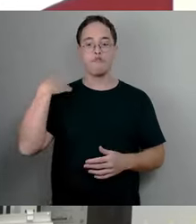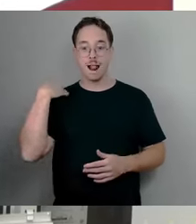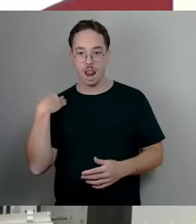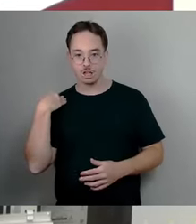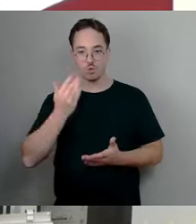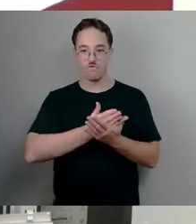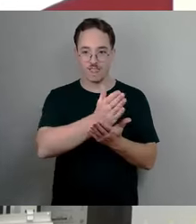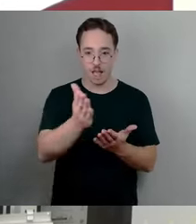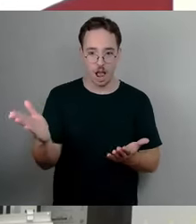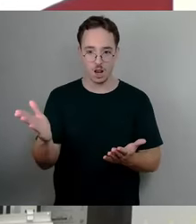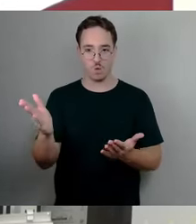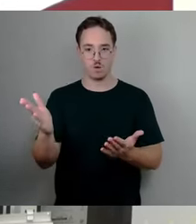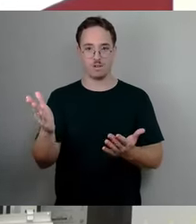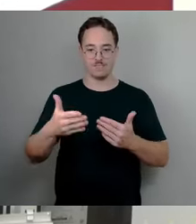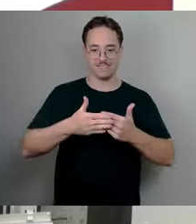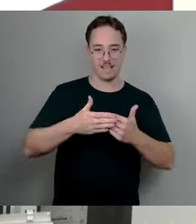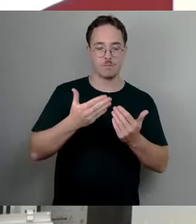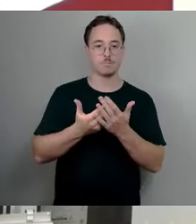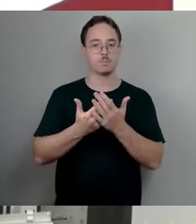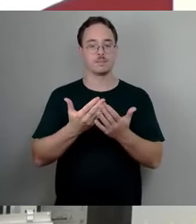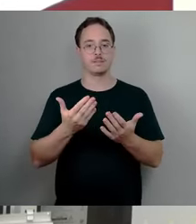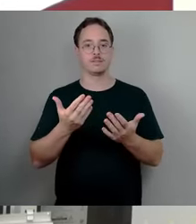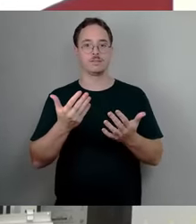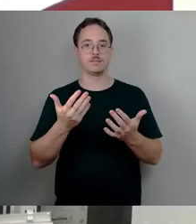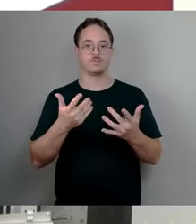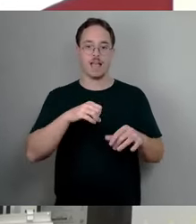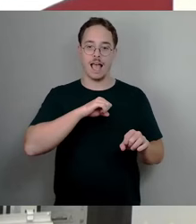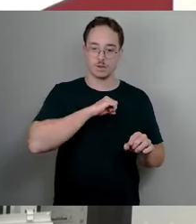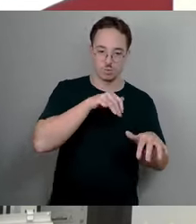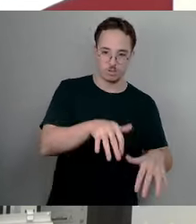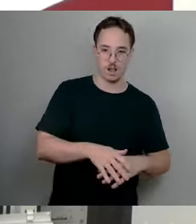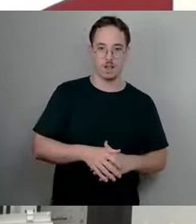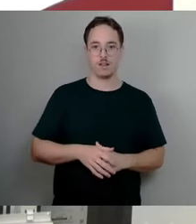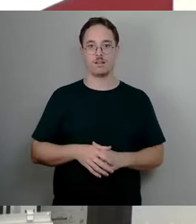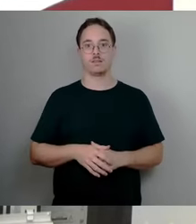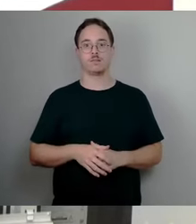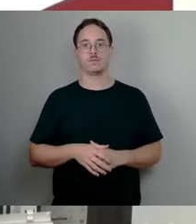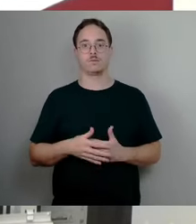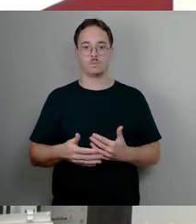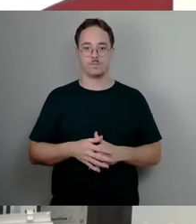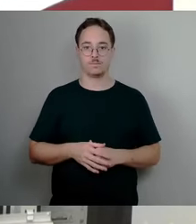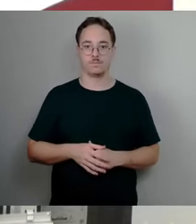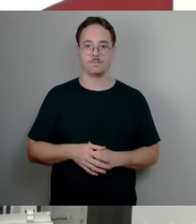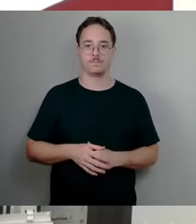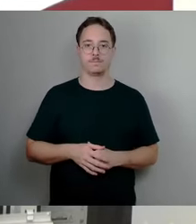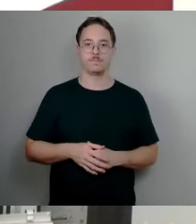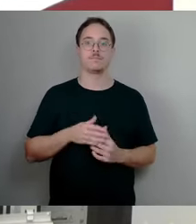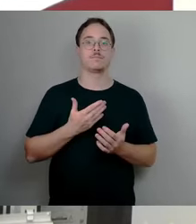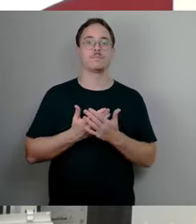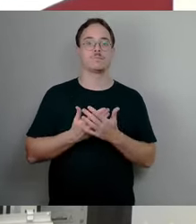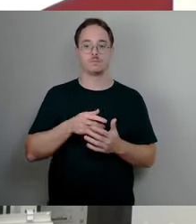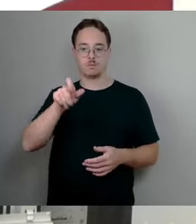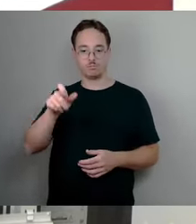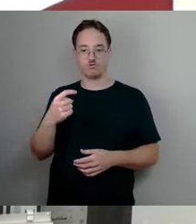an Eigentum, an wertvollen Grundstücken da ist. Und ein Mensch, der wenig wertvollen Grund und Boden verbraucht, nämlich jemand in der achten